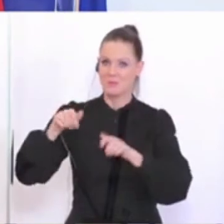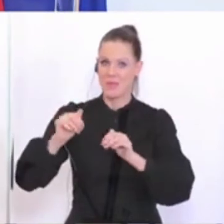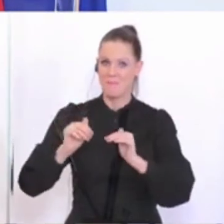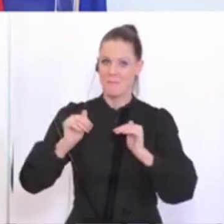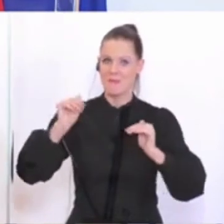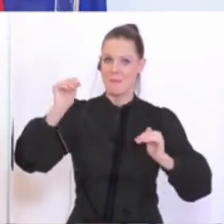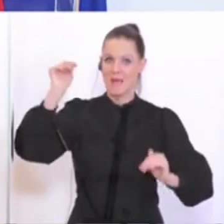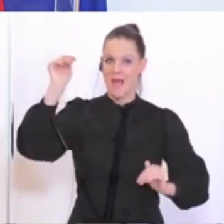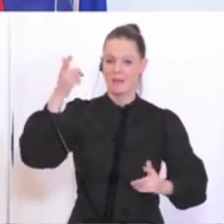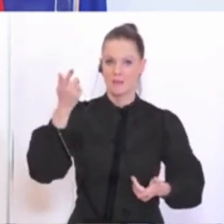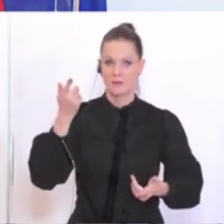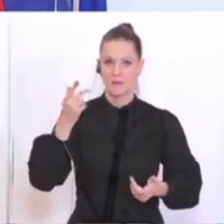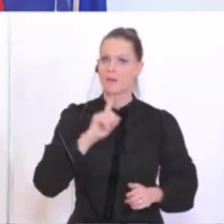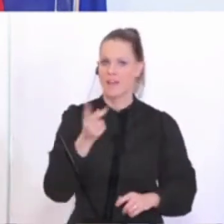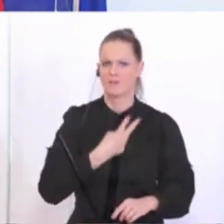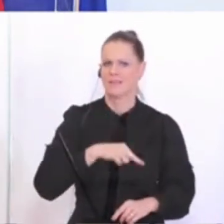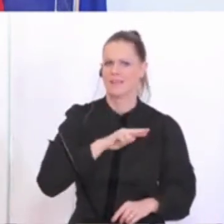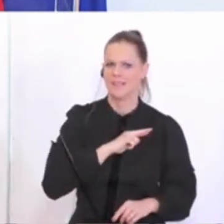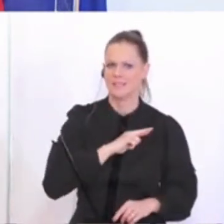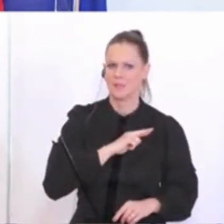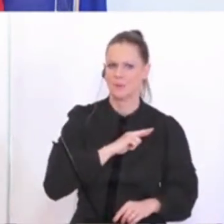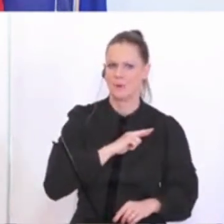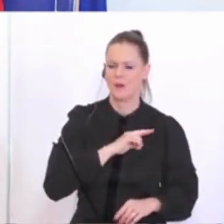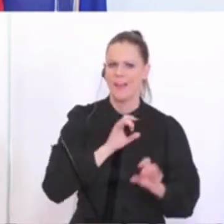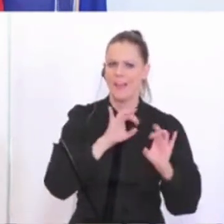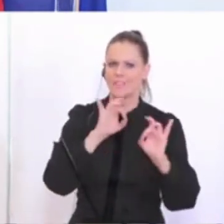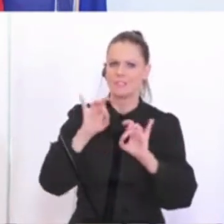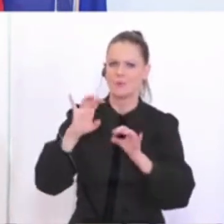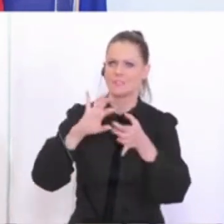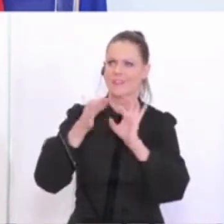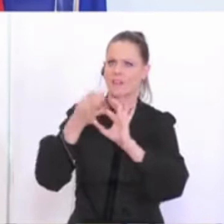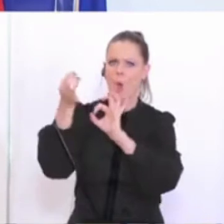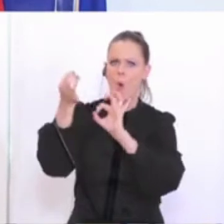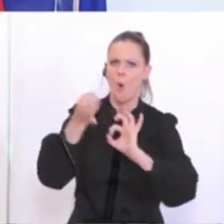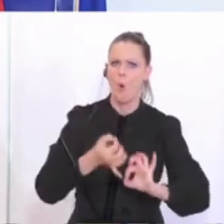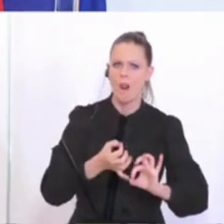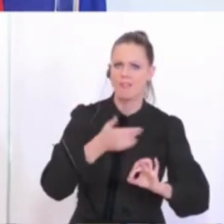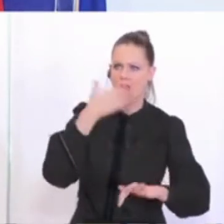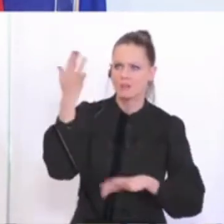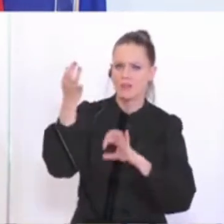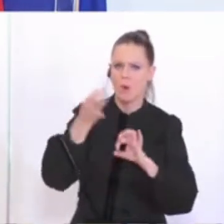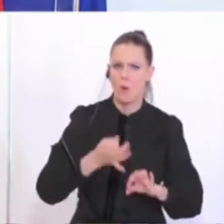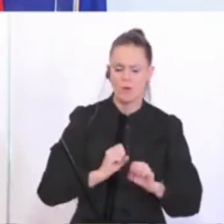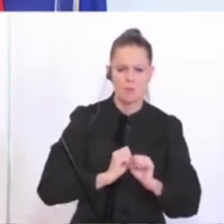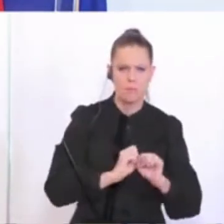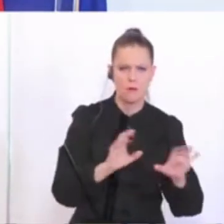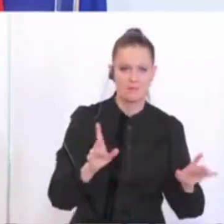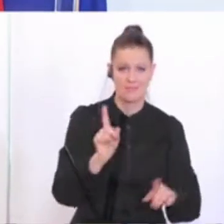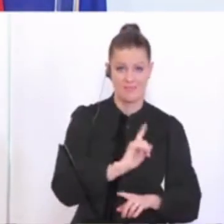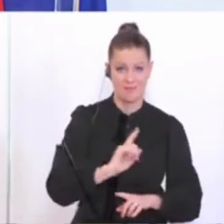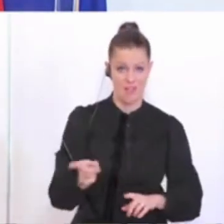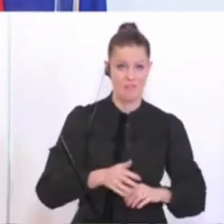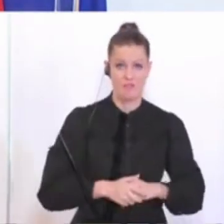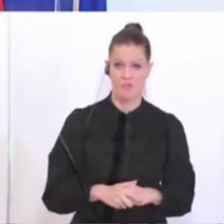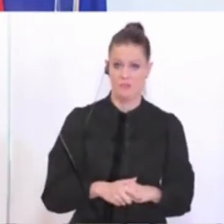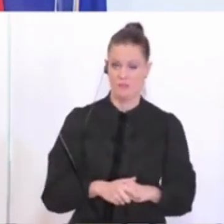dann dürfen wir eines nicht riskieren, dass wir uns eine Infektionskette dann ins Land holen, die sich dann wieder rasch verbreitet. Ich möchte noch einmal eins ins Bewusstsein